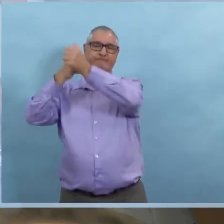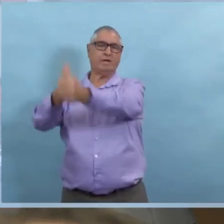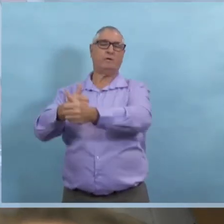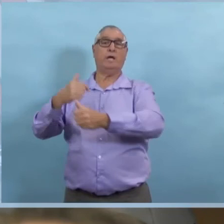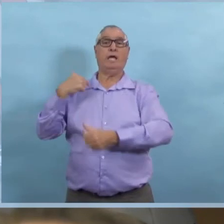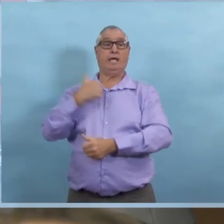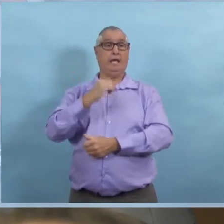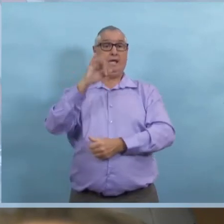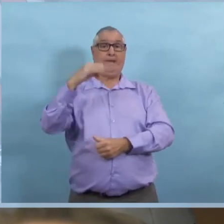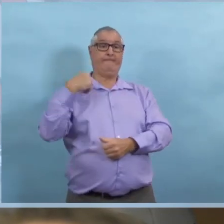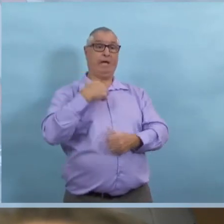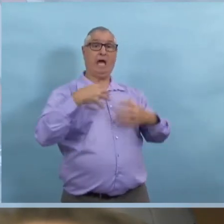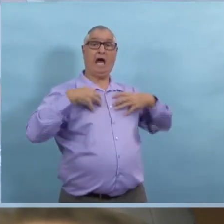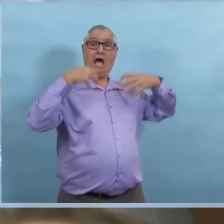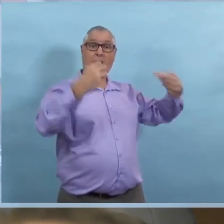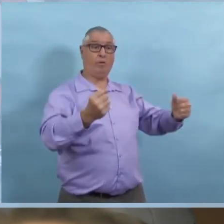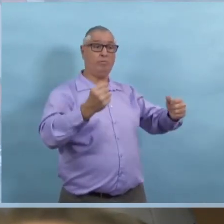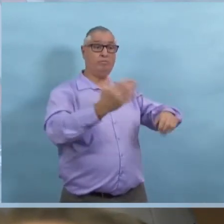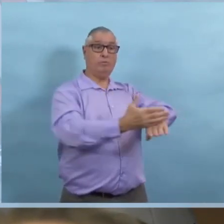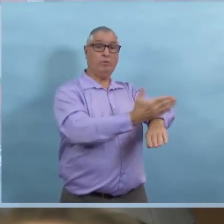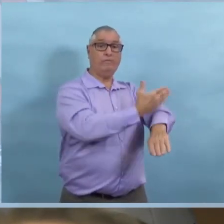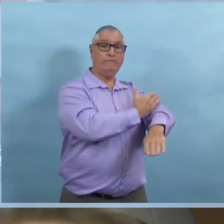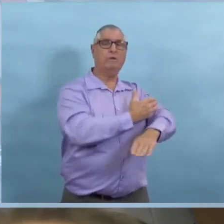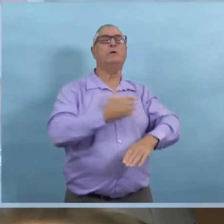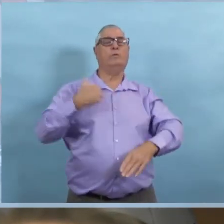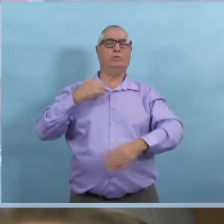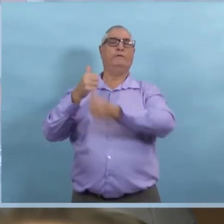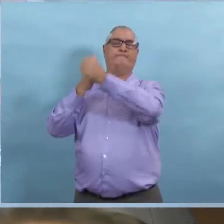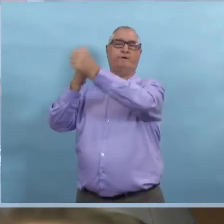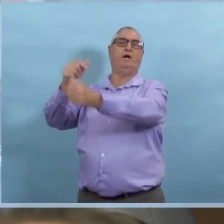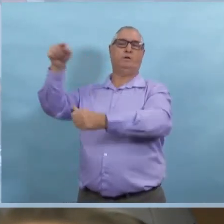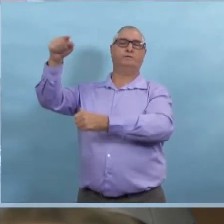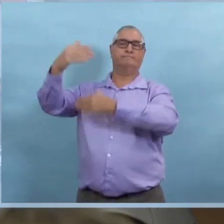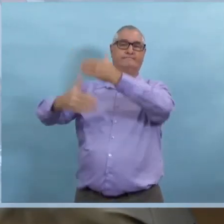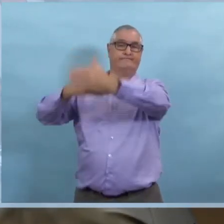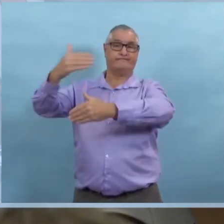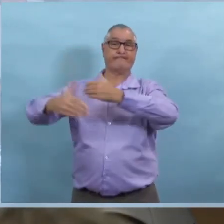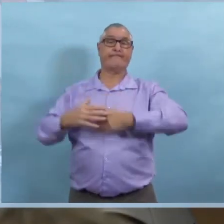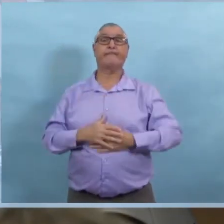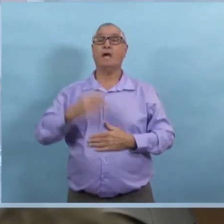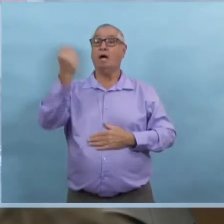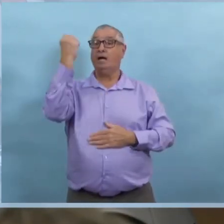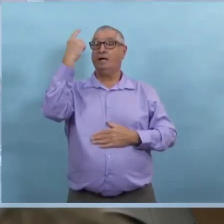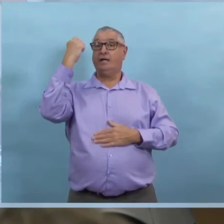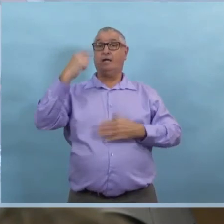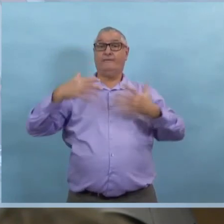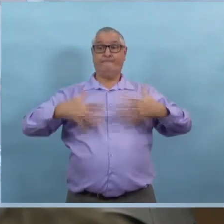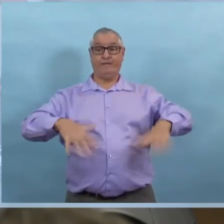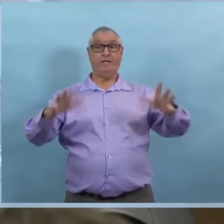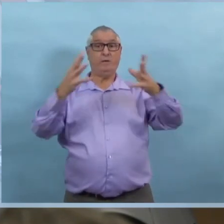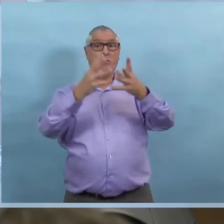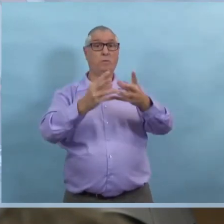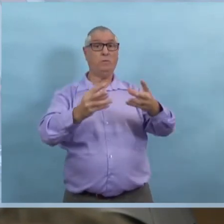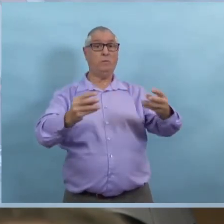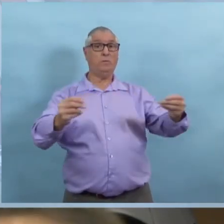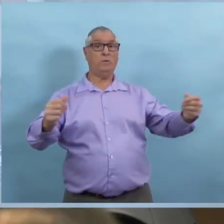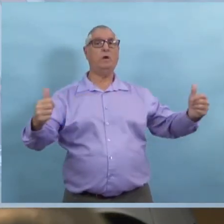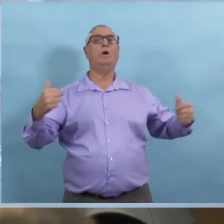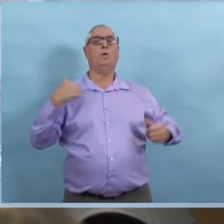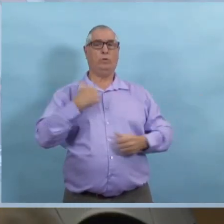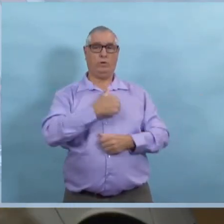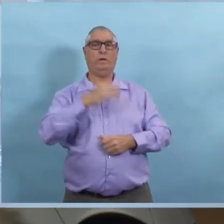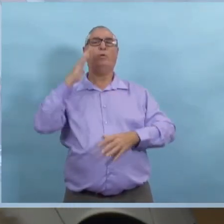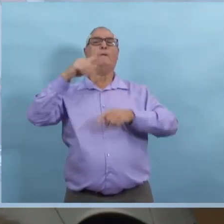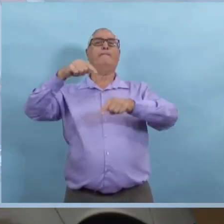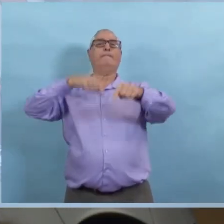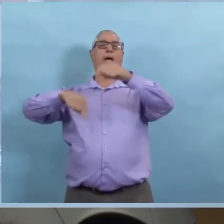les ordres de santé publique qui sont ennemis s'appuient sur ces données probantes pour le bien des Manitobains. Je crois que plus tard, on aura certainement tout le temps nécessaire pour